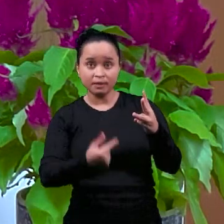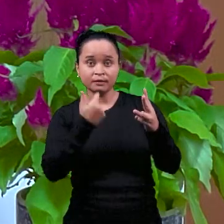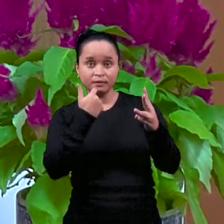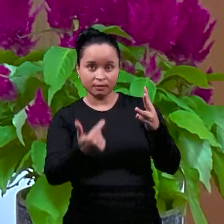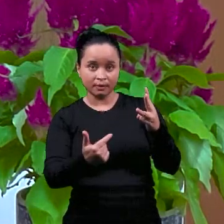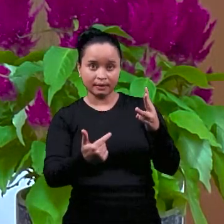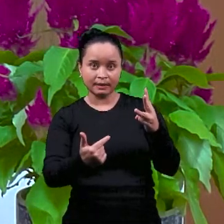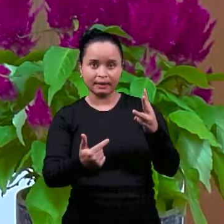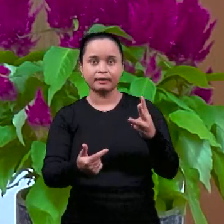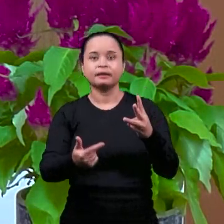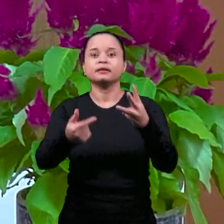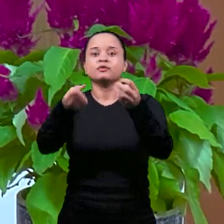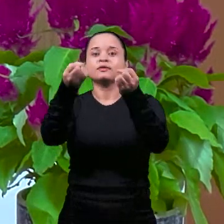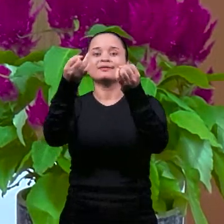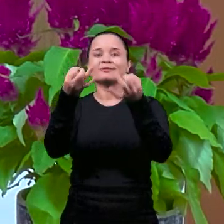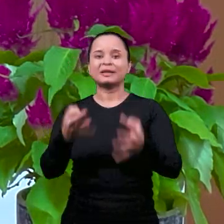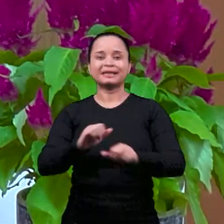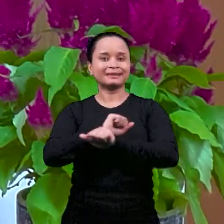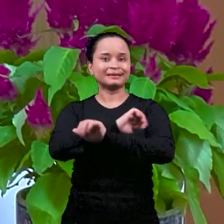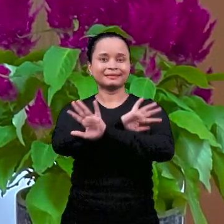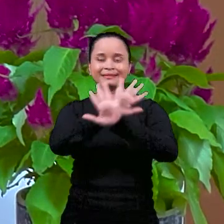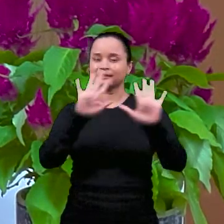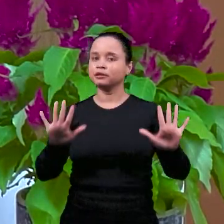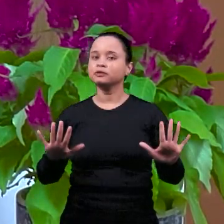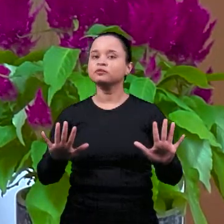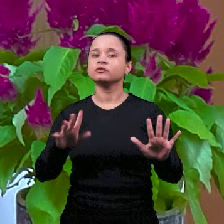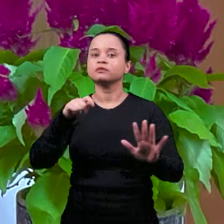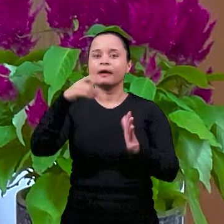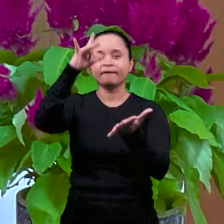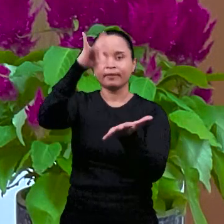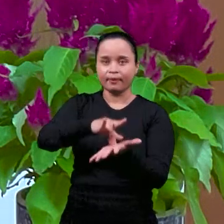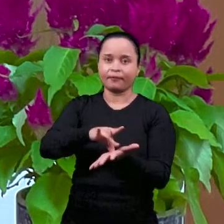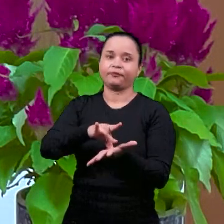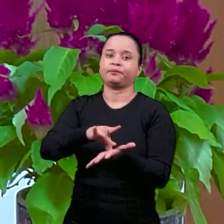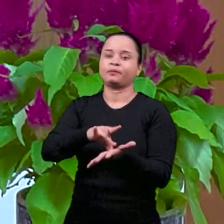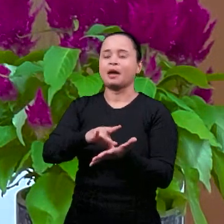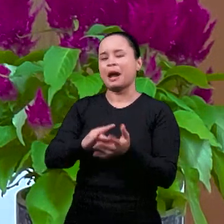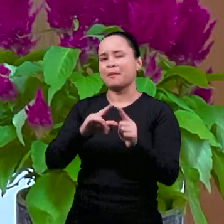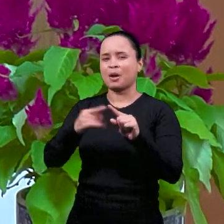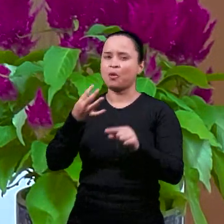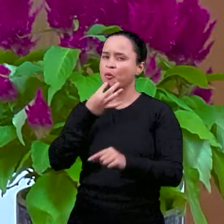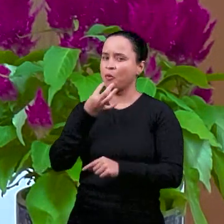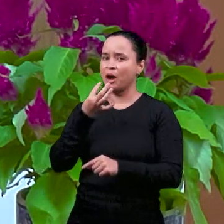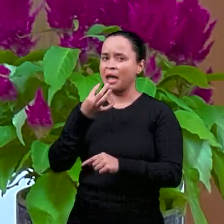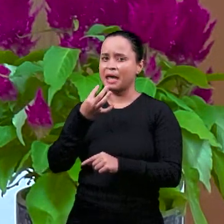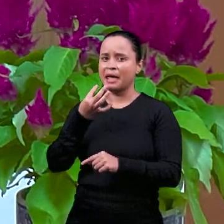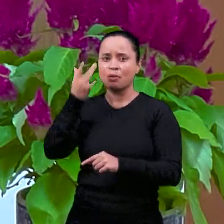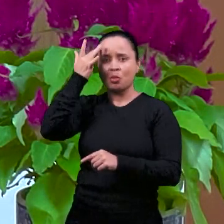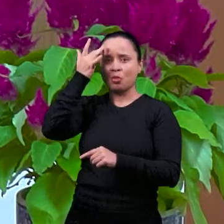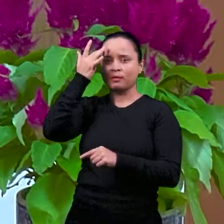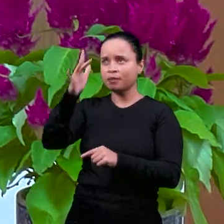пытались определить слово «истина», и они не могли.